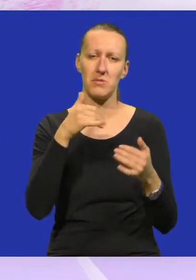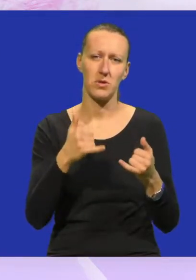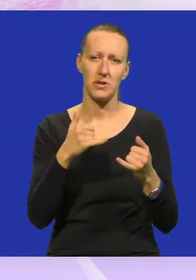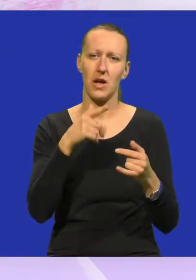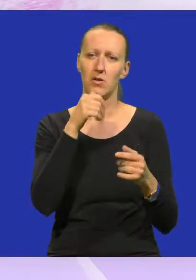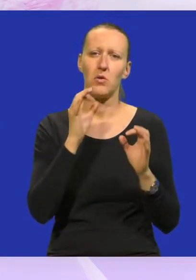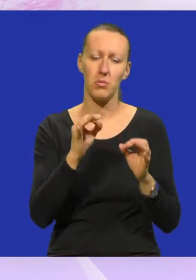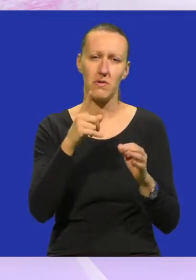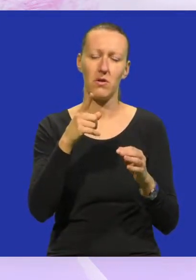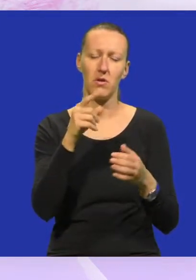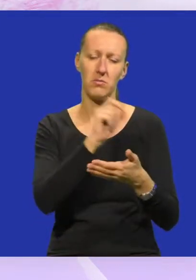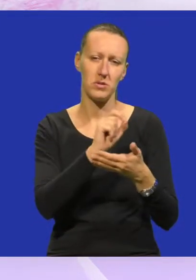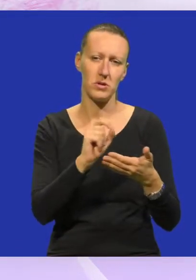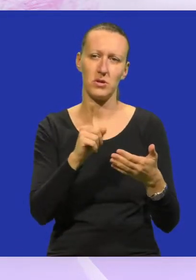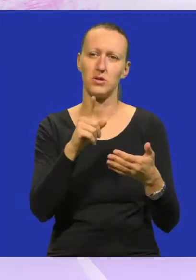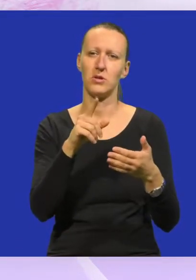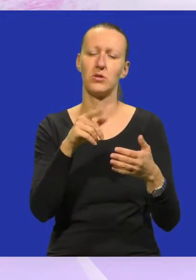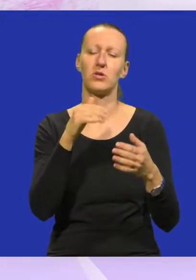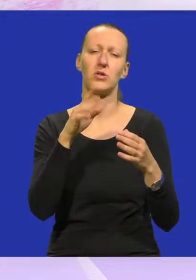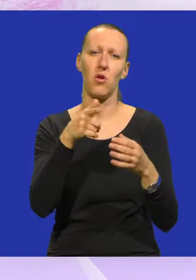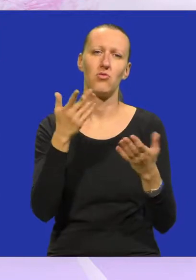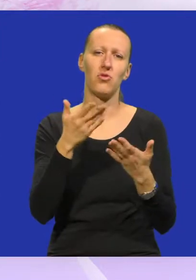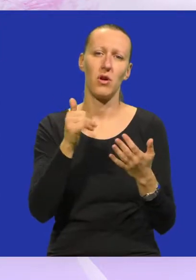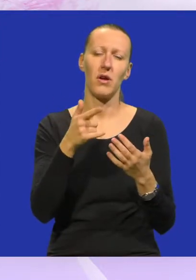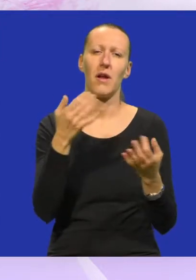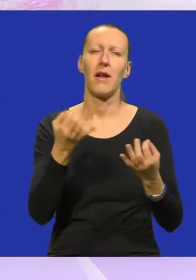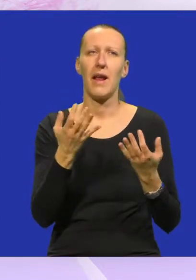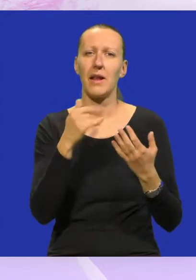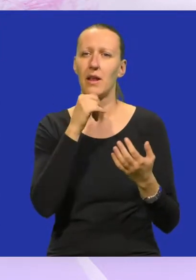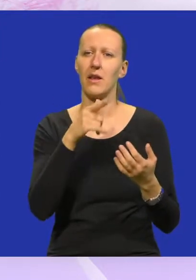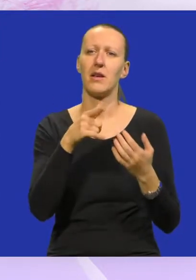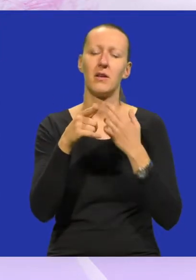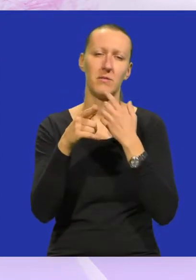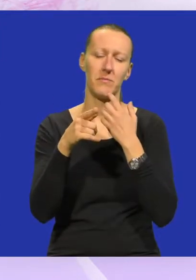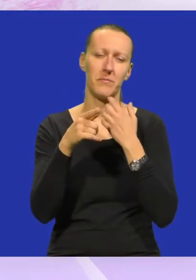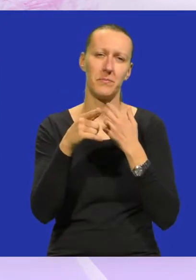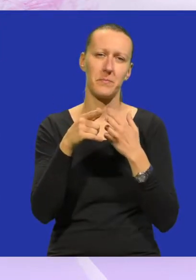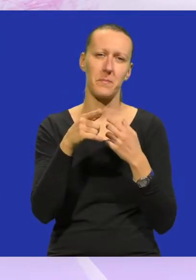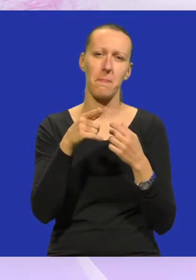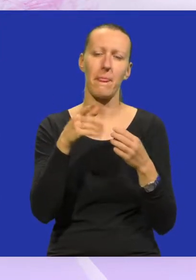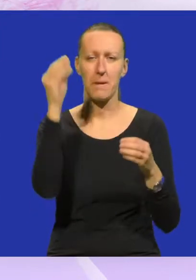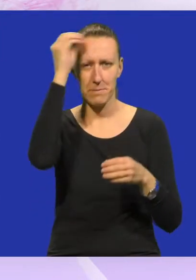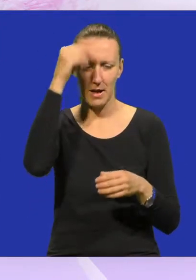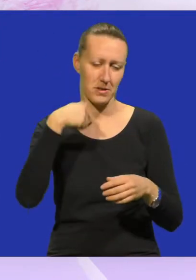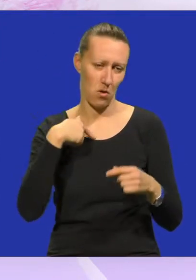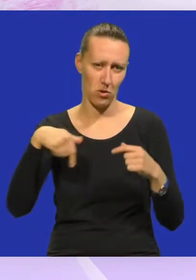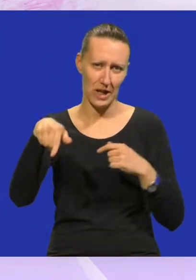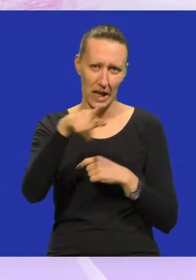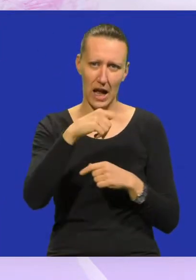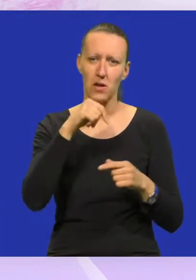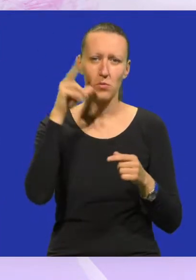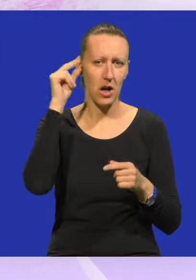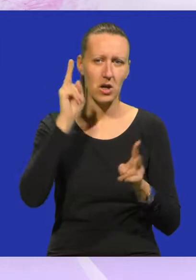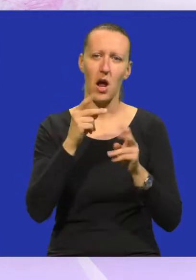u fazi upravo sklapanja teksta, dakle, ono što je negdje i inače praksak od nas u